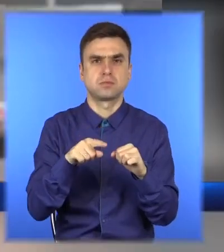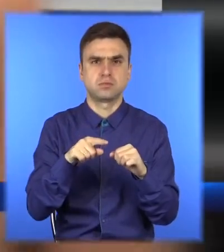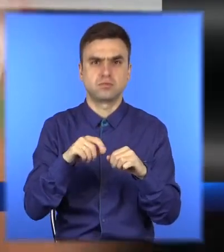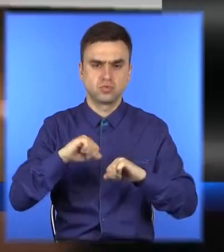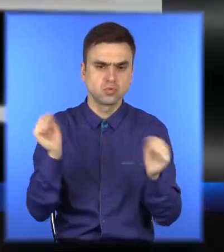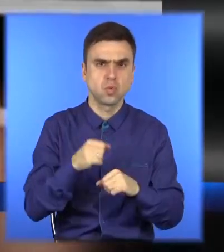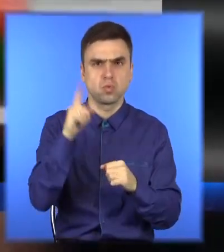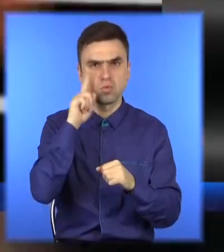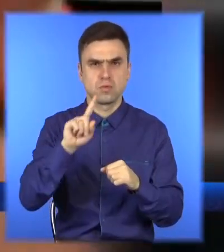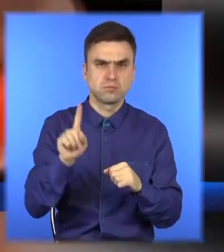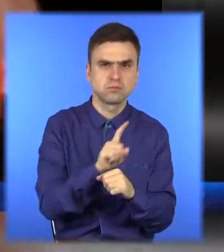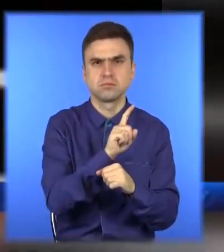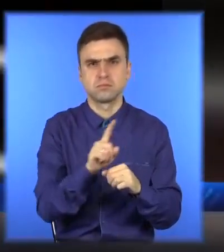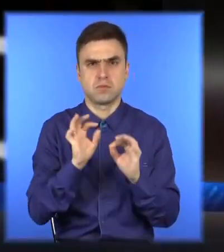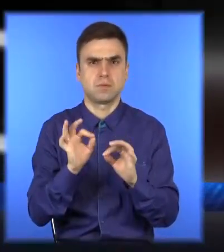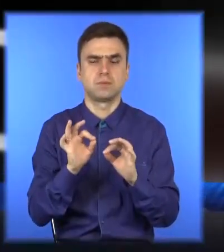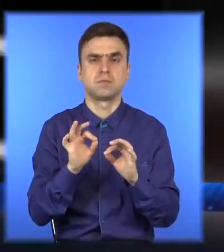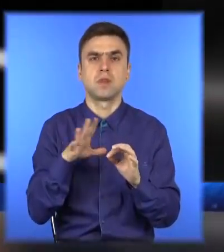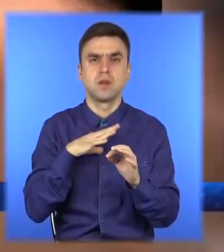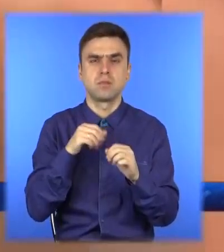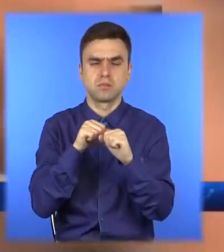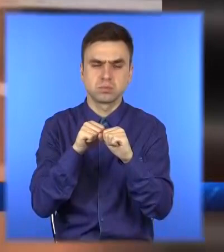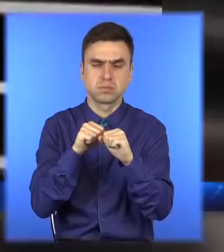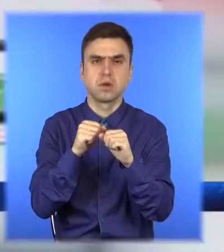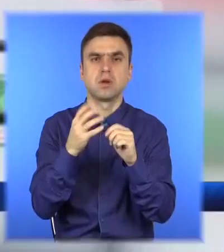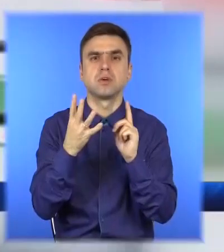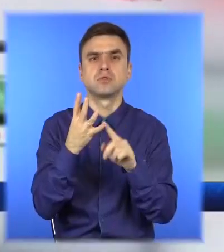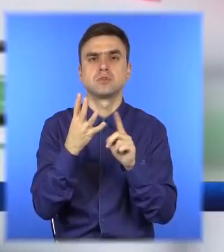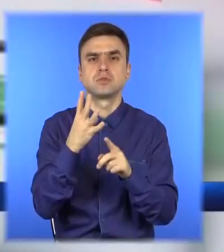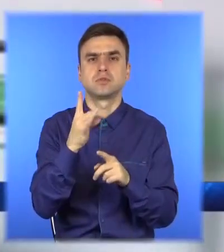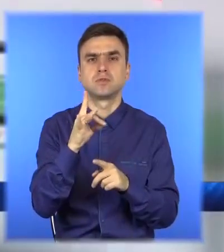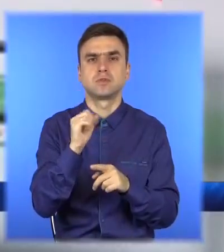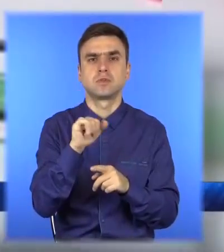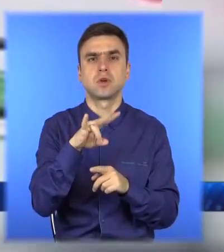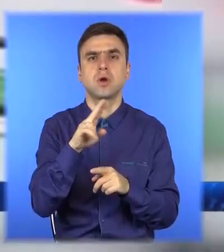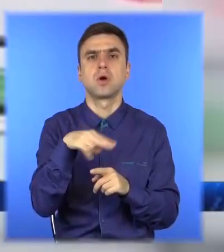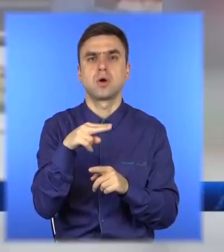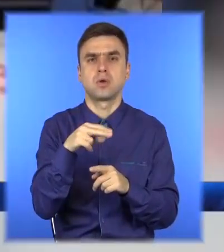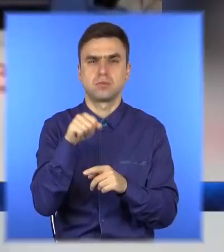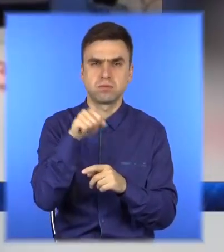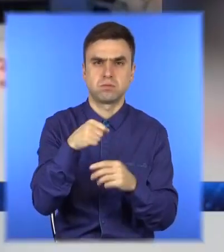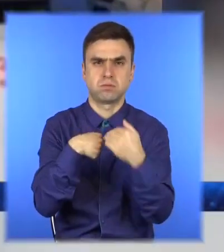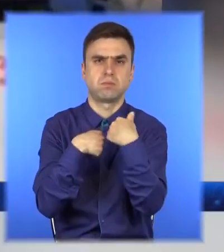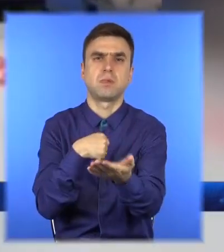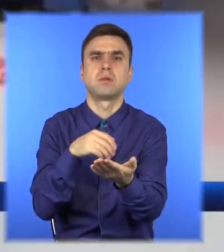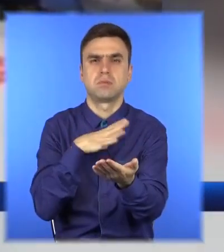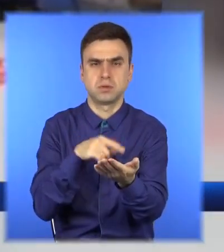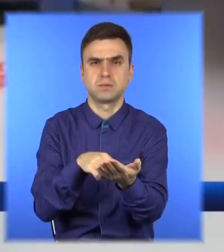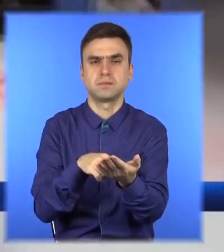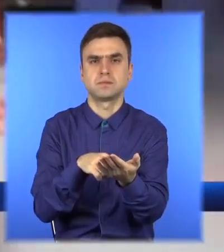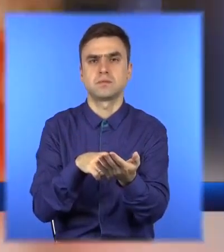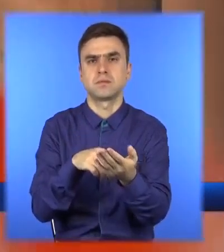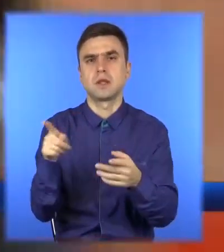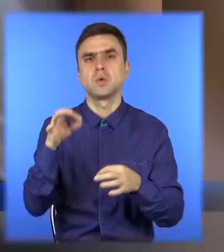трихвилинці. Рефері зупнив бій та віддав перемогу криворізькому спортсмену. Руслан Щелєв на професійному рівні провів